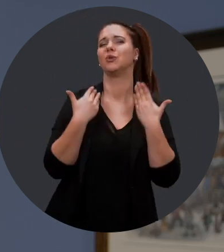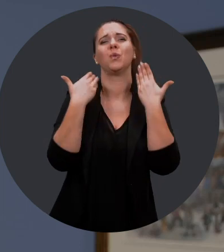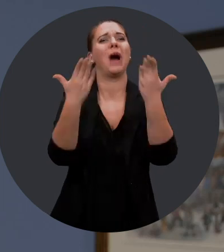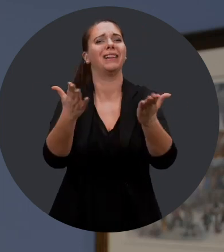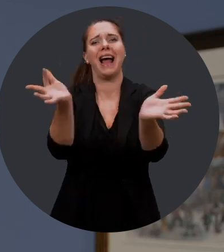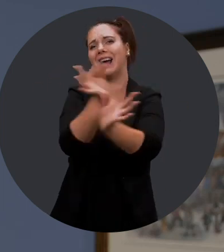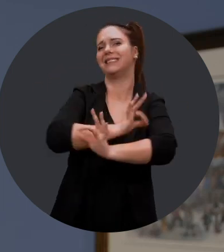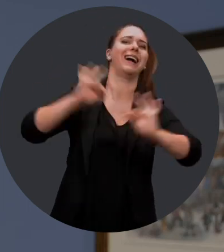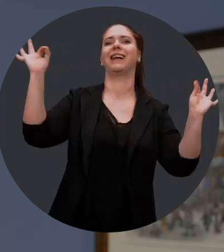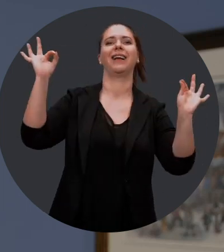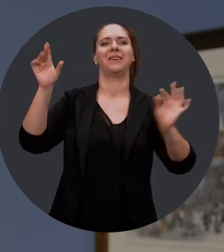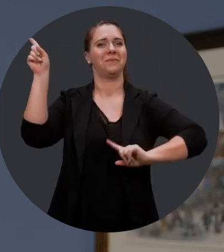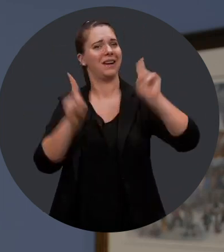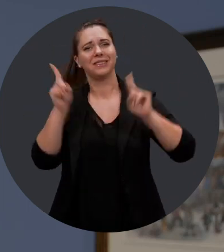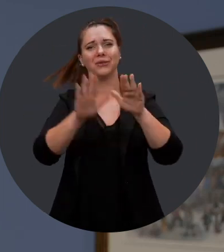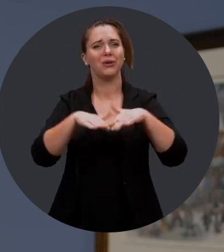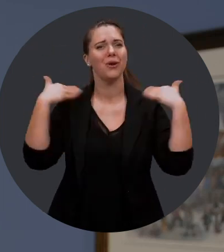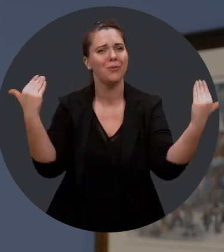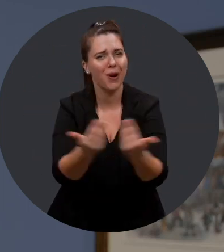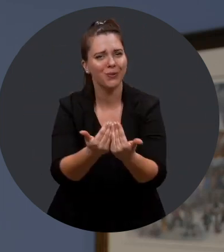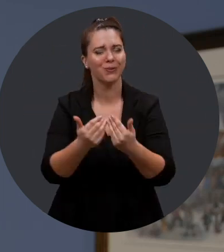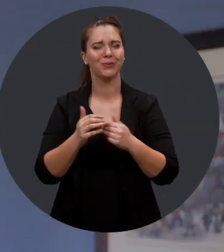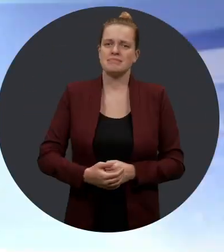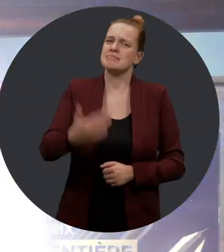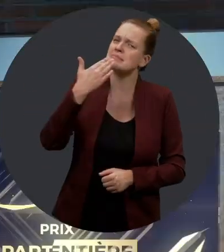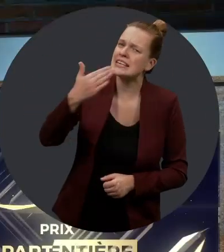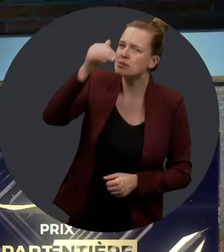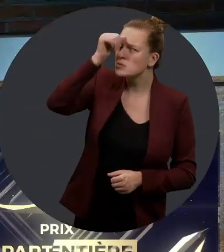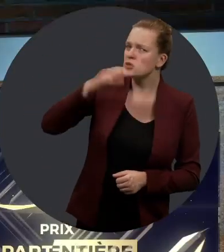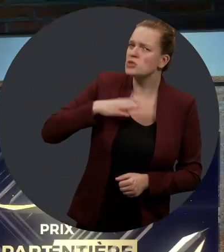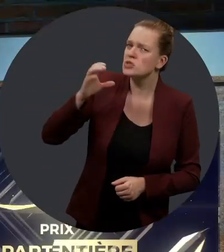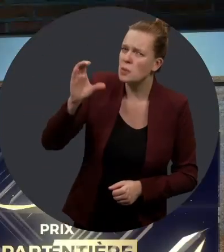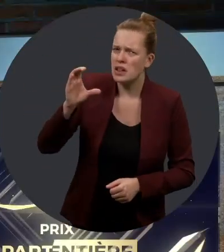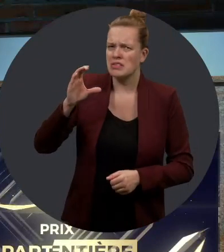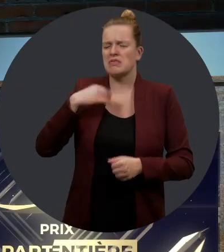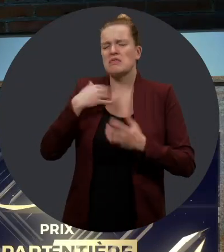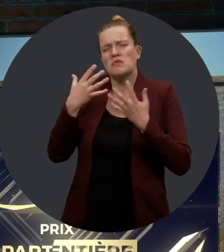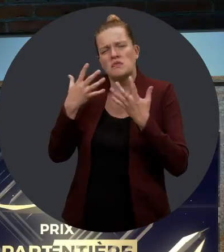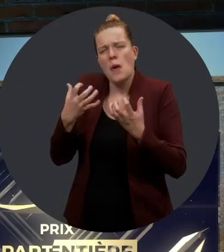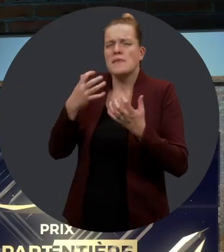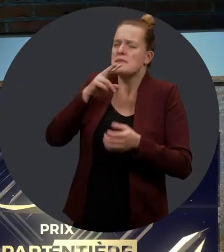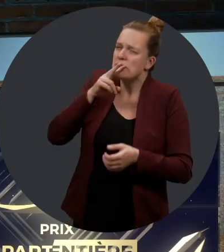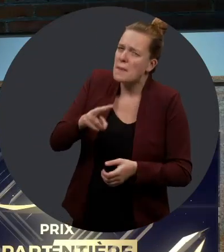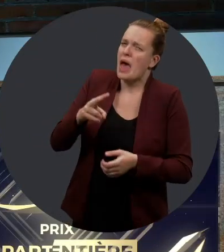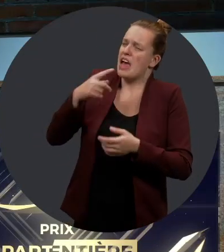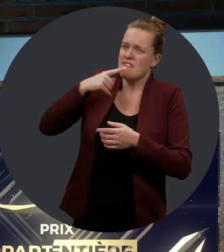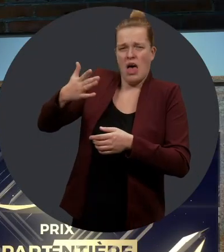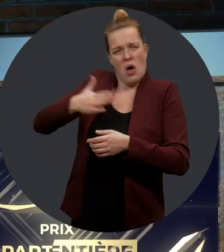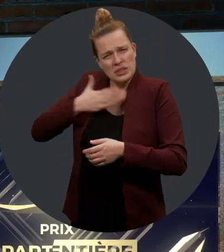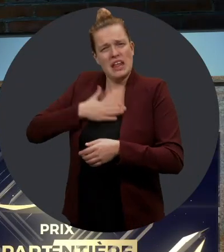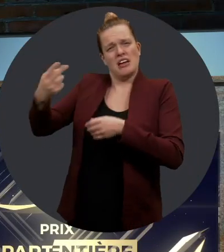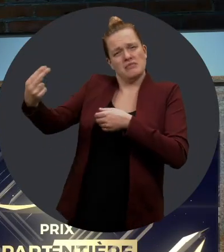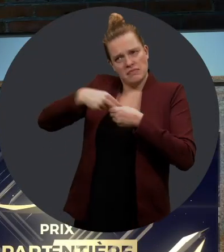leurs proches. Je vous souhaite à tous une excellente cérémonie. Merci M. Carman. Nous sommes vraiment privilégiés de vous avoir